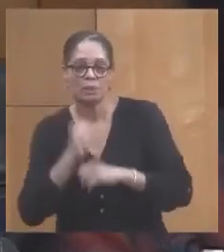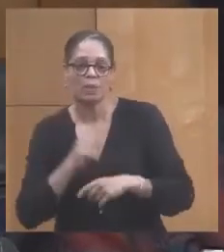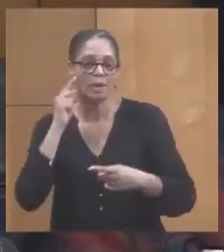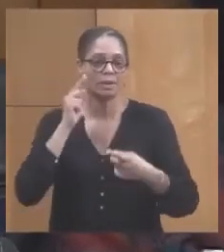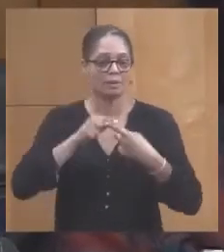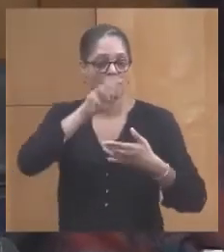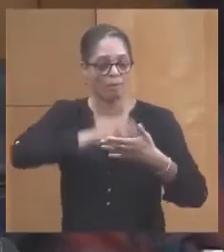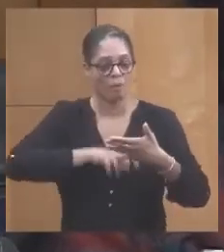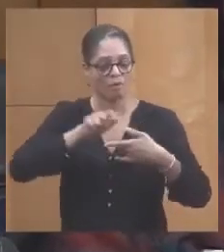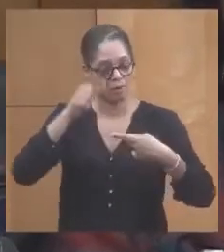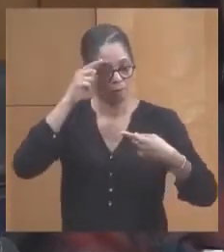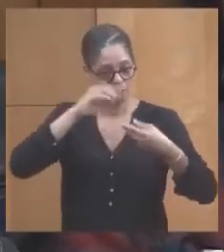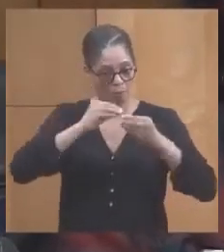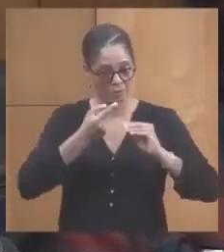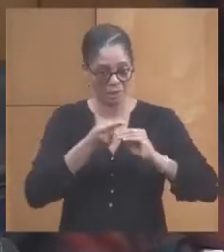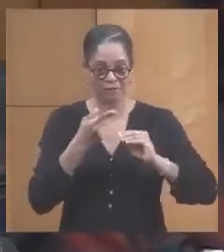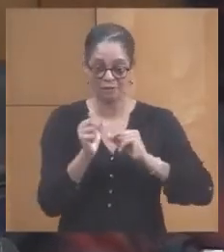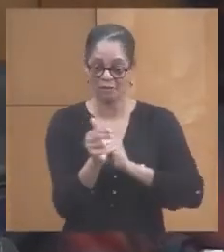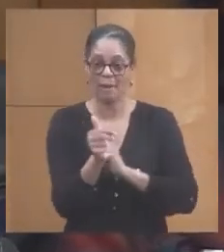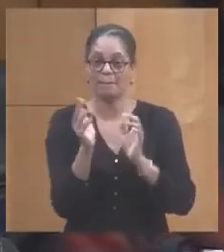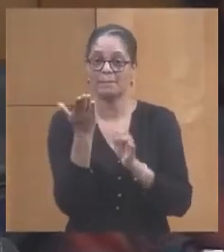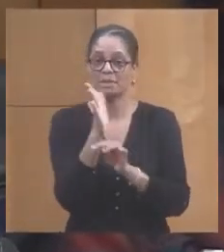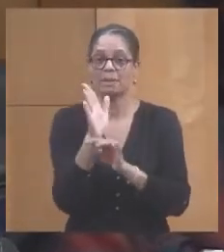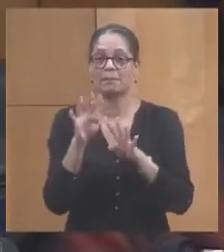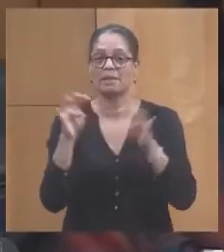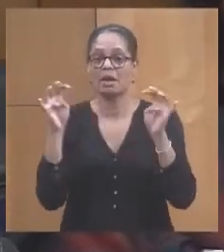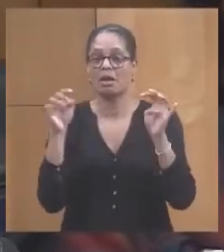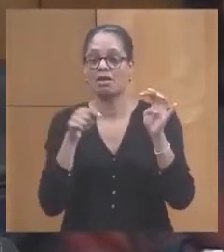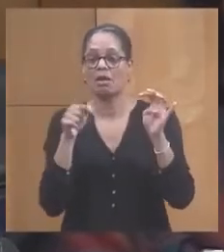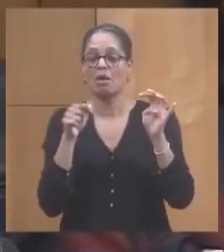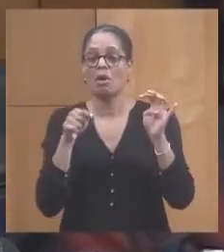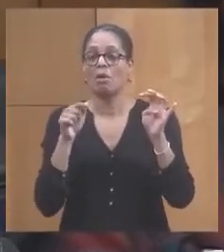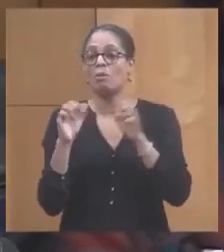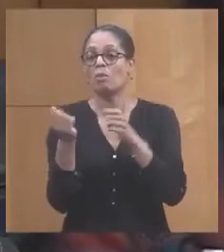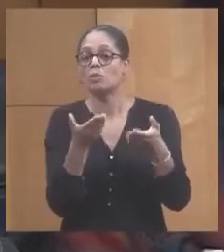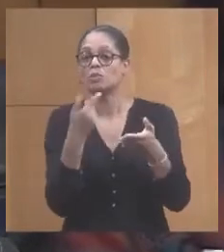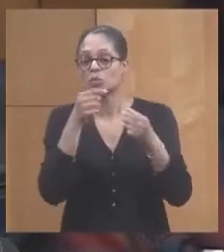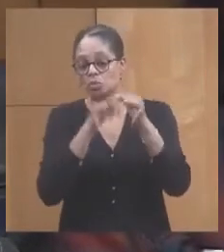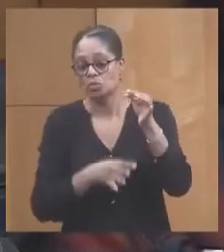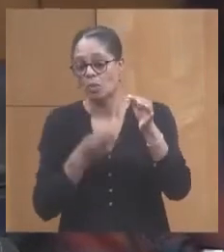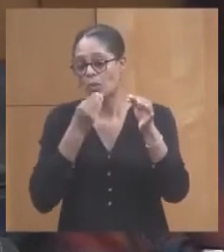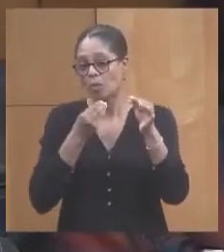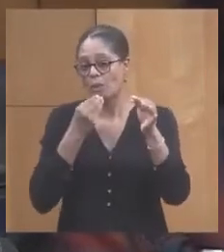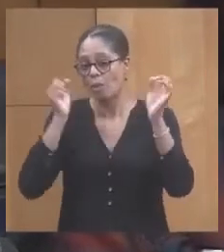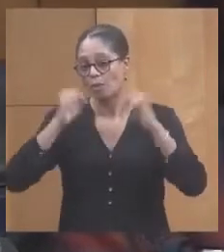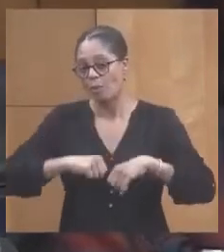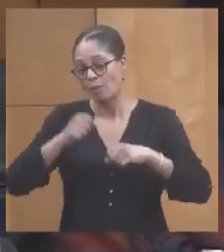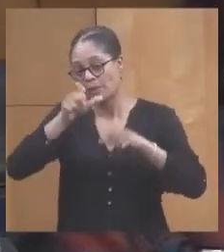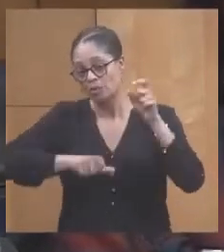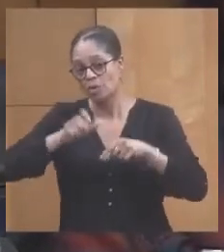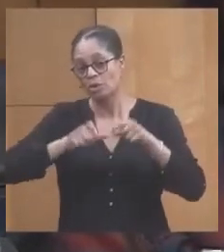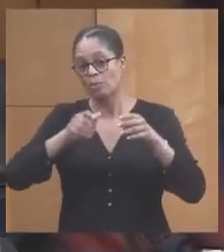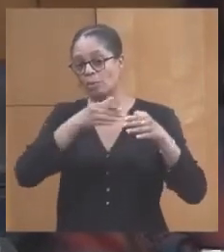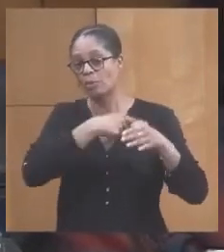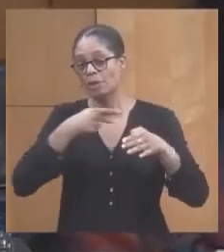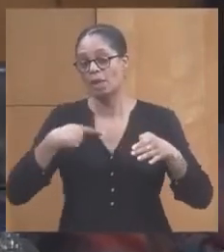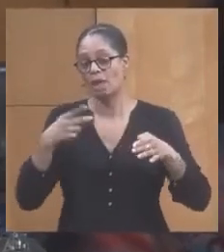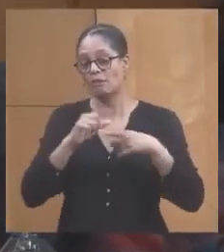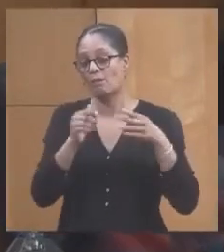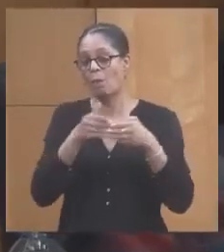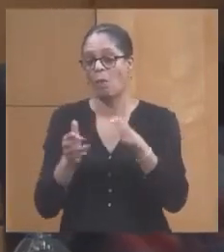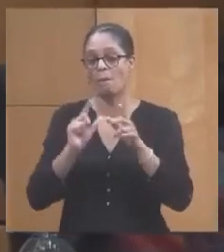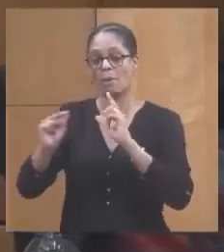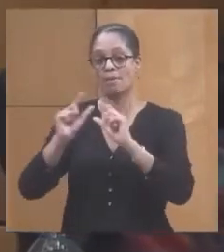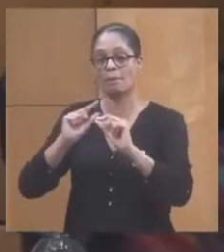problématique sera bientôt présenté en plénière, lequel propose une solution qui devrait pousser les propriétaires à quitter le port. C'est toujours